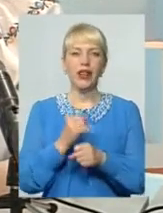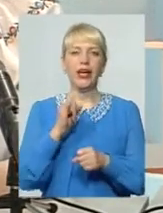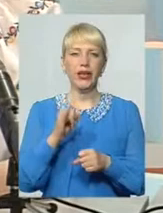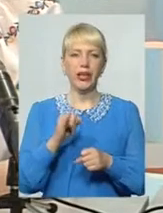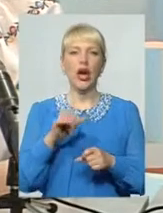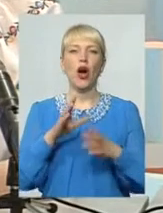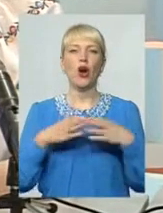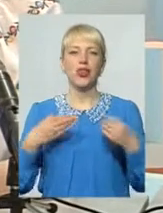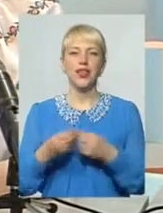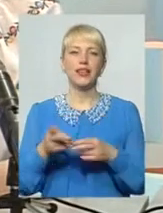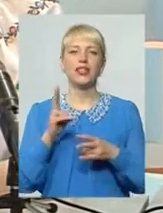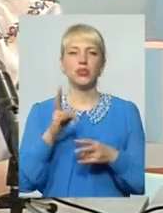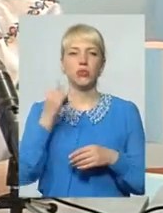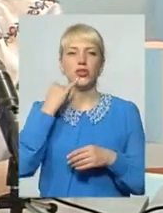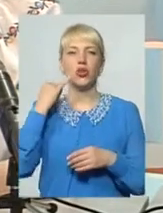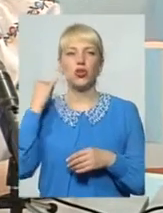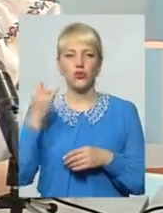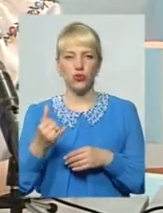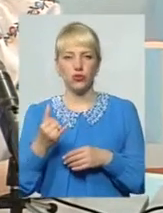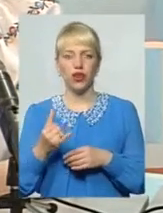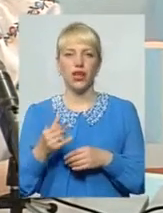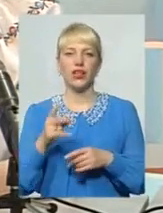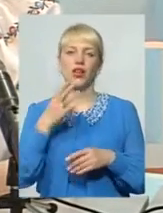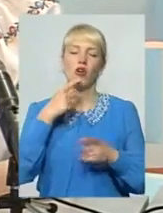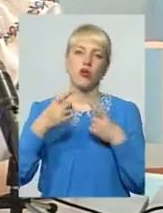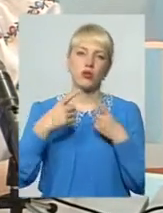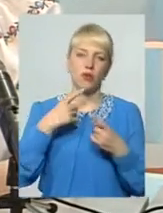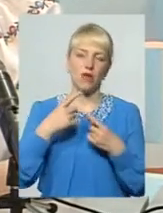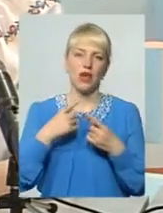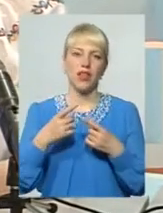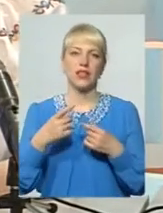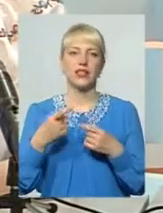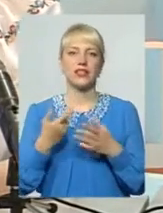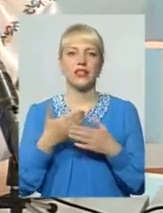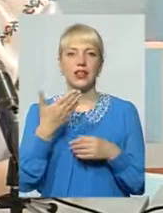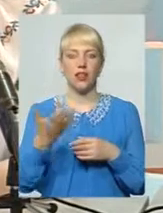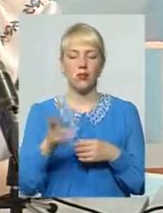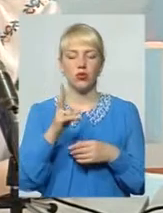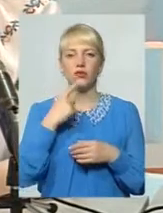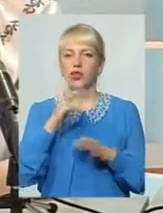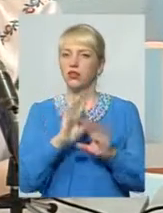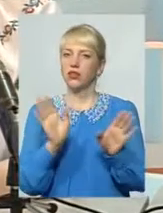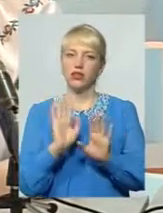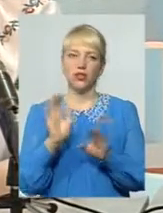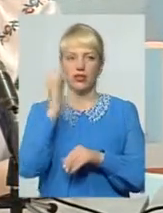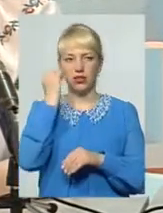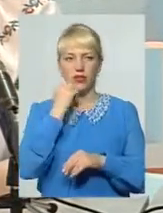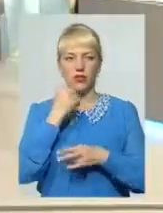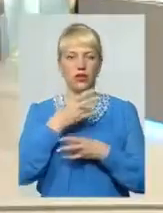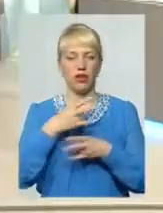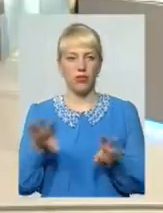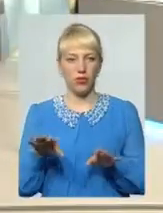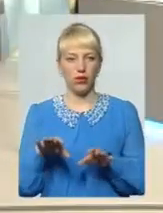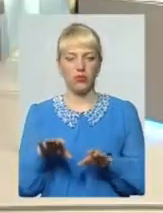І родини, які ми телефонували Розмовляли з ними Деякі казали Ні-ні, дякую, нам не потрібно